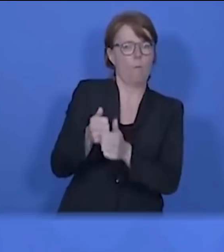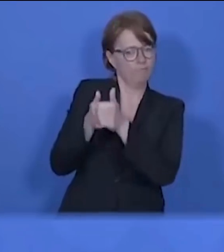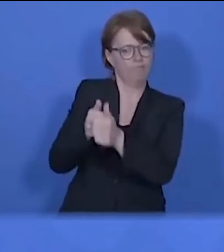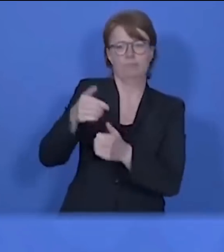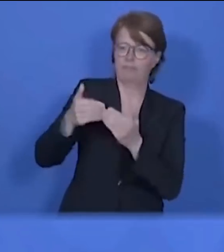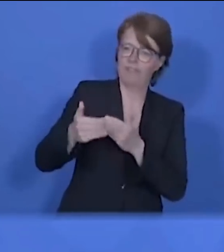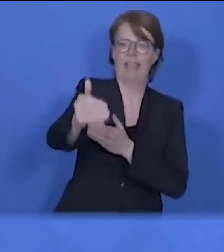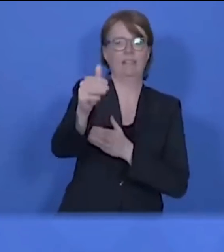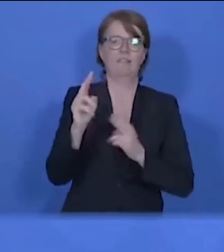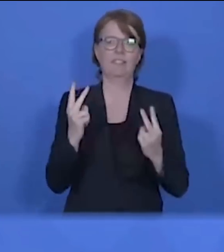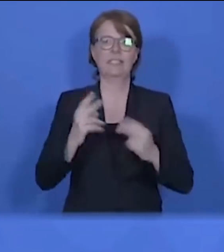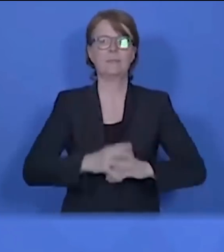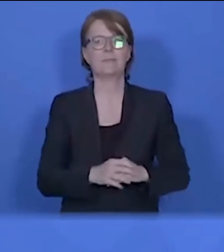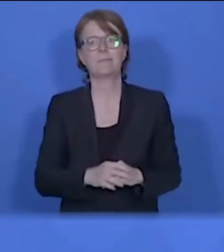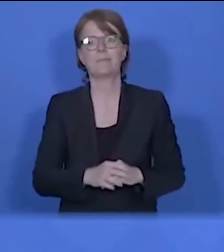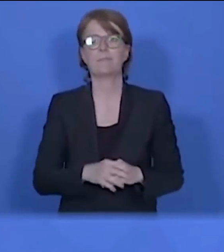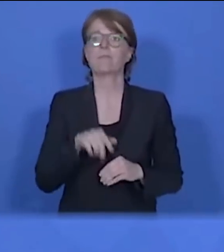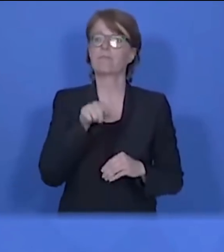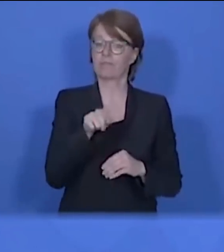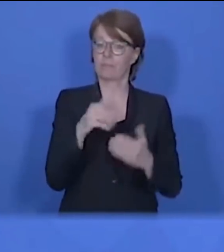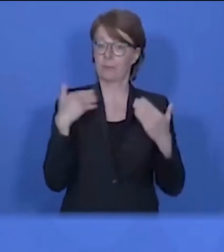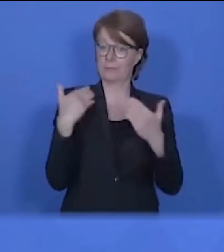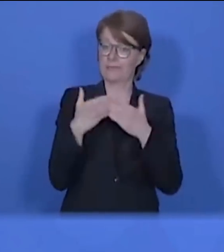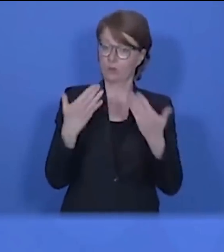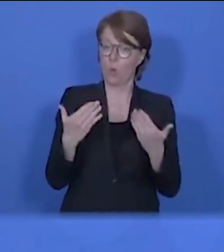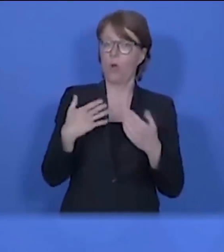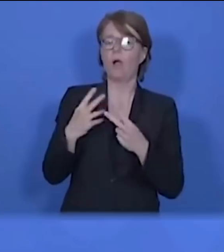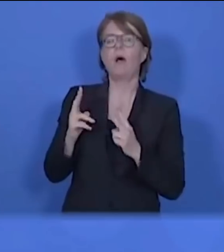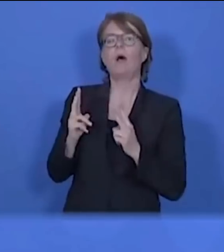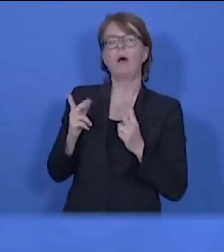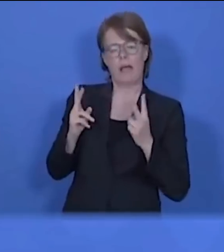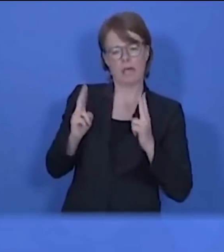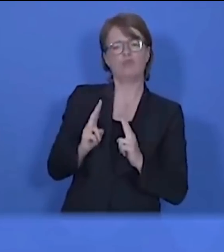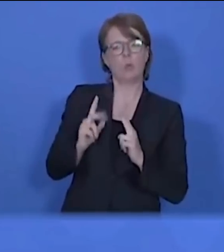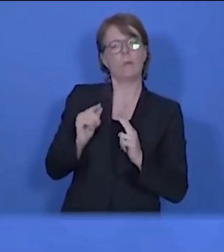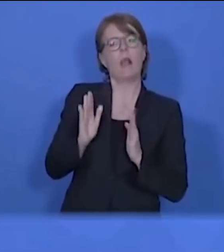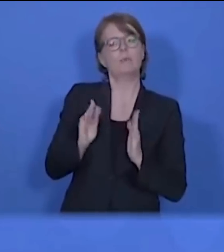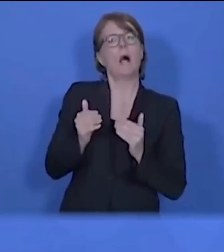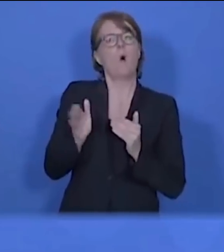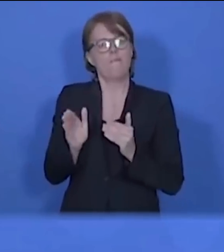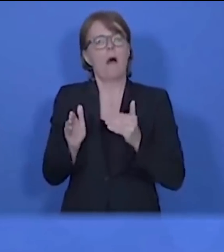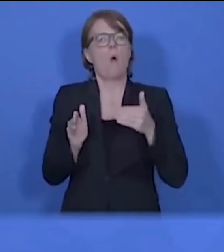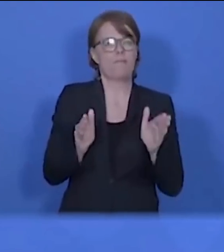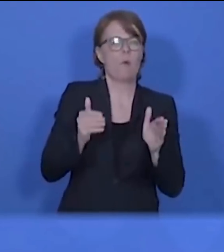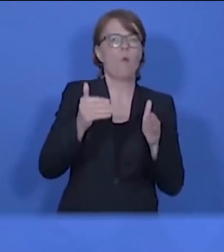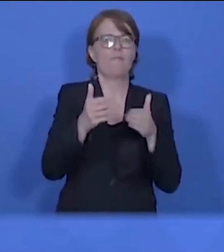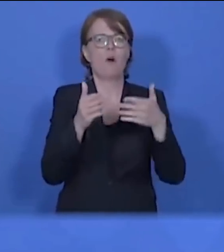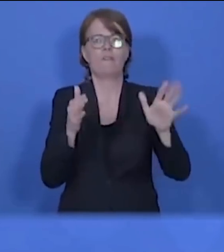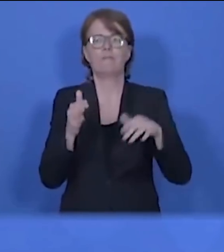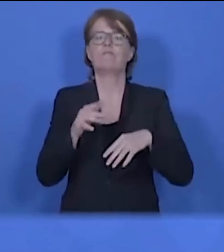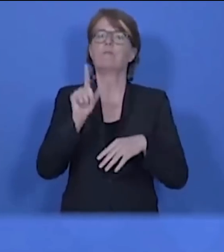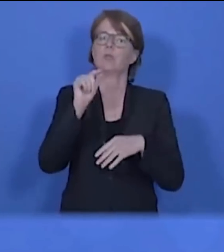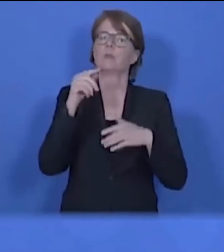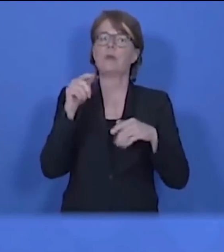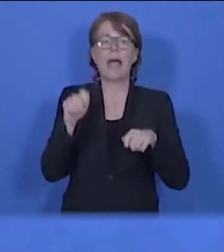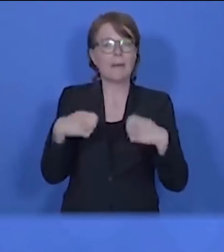gestärkt. Jede Lockerung der bisherigen Einschränkungen führt natürlich dazu, dass Menschen sich wieder mehr in